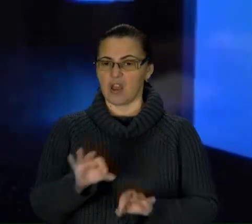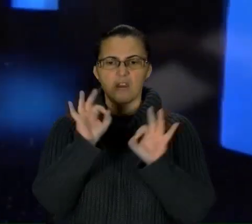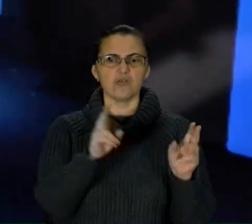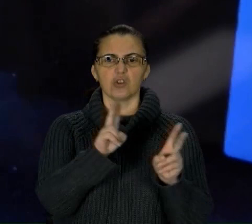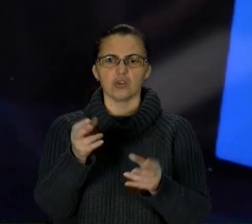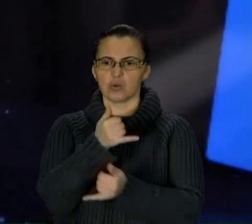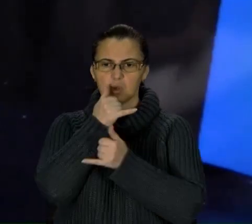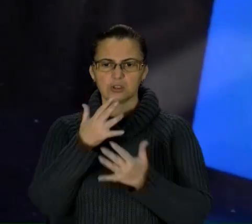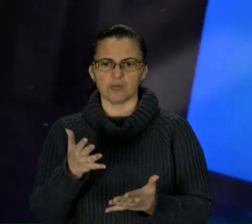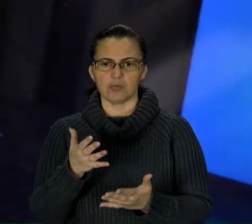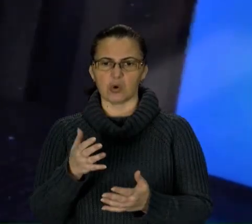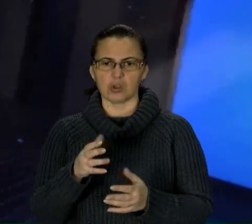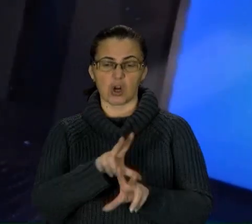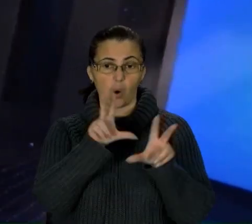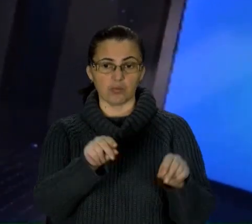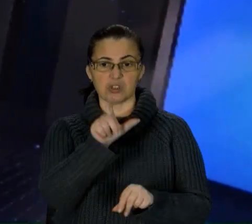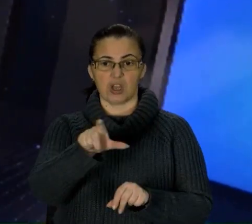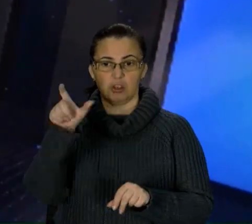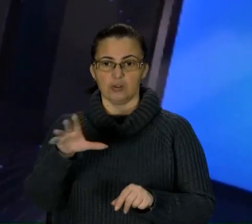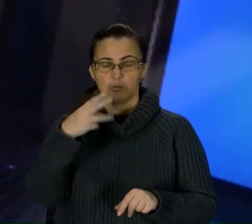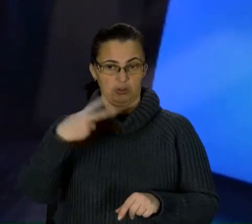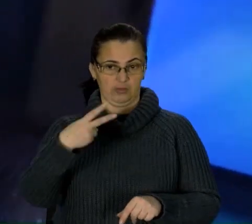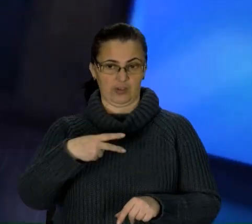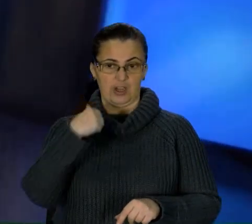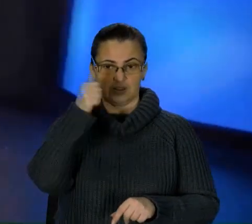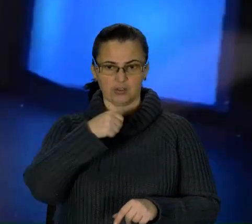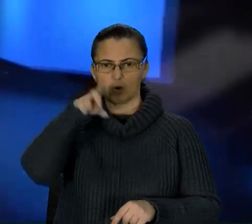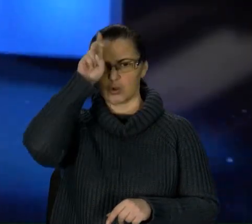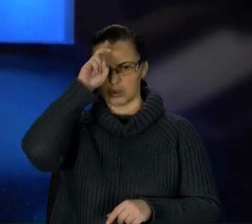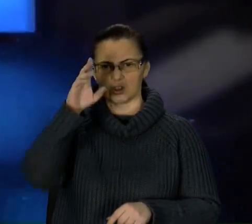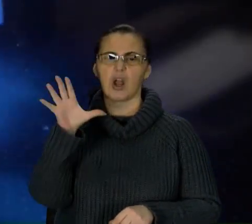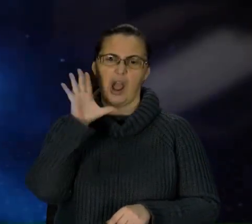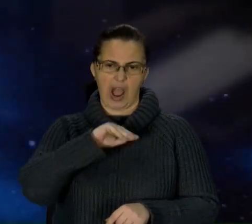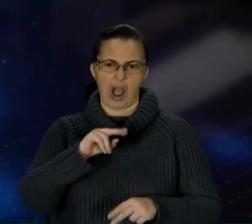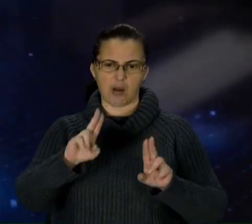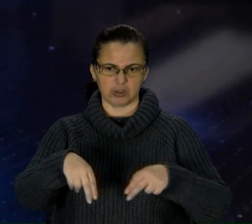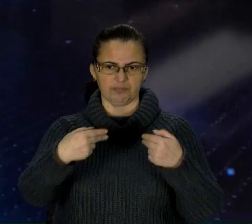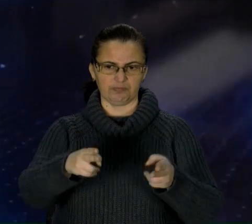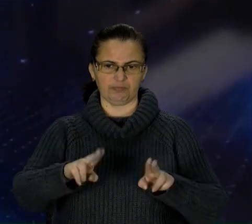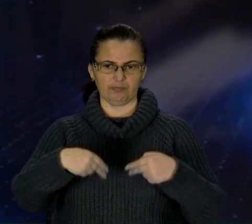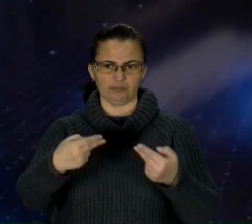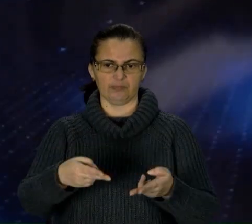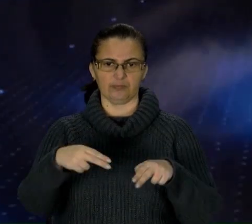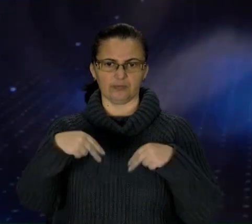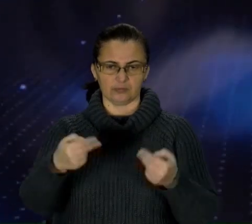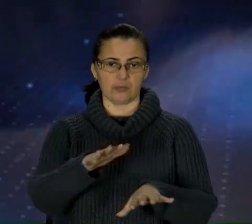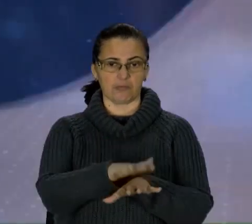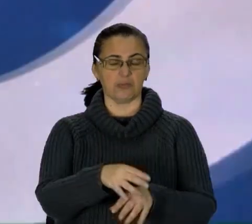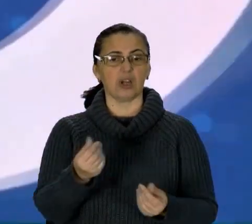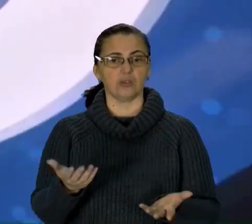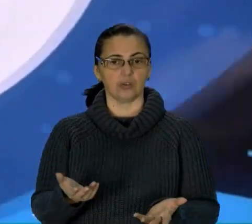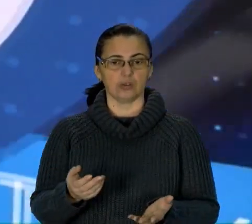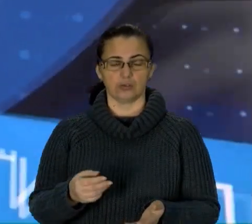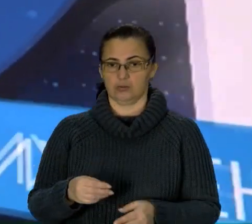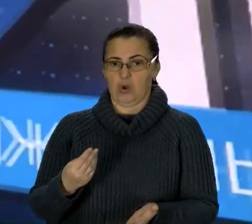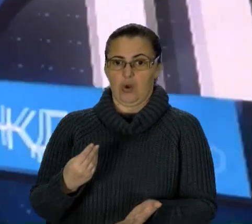впродовж 20 років буде знаходити кошти на компенсацію відсотків за кредитами. Коштори сформують на рік вперед, а тут ми